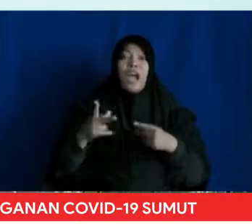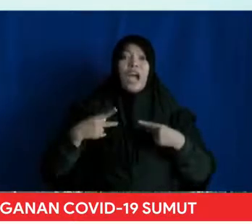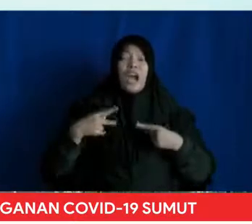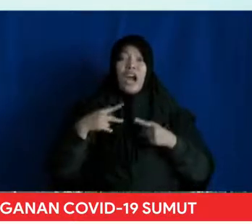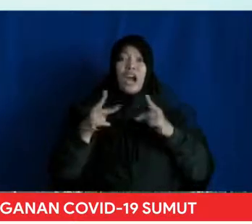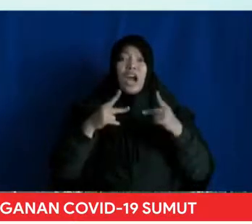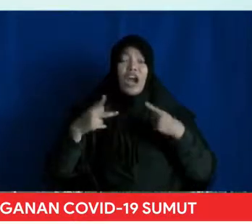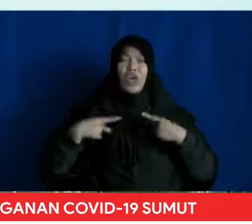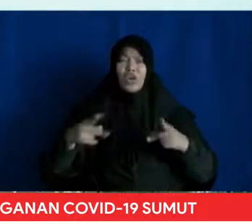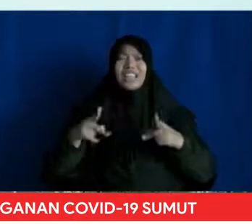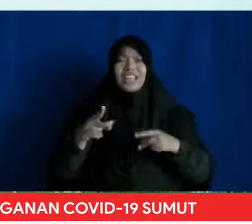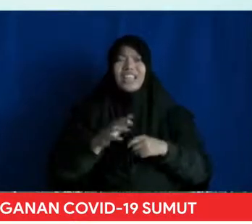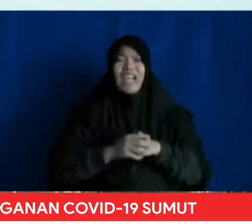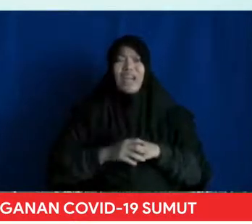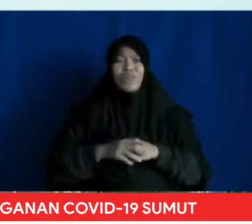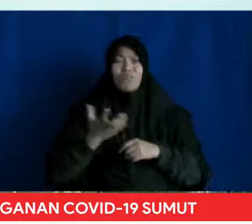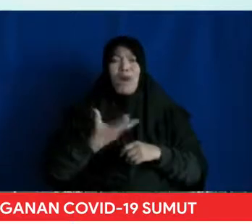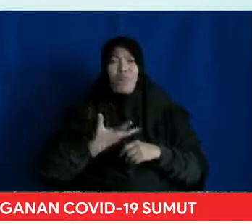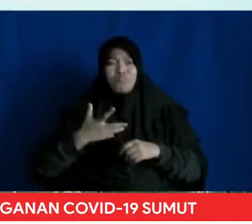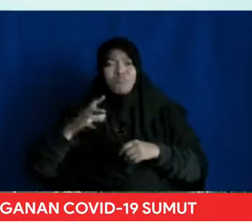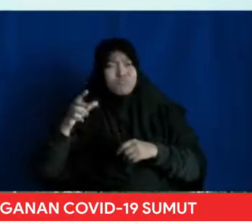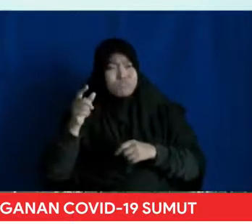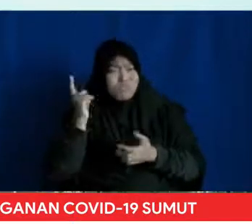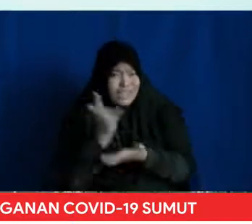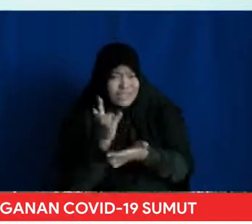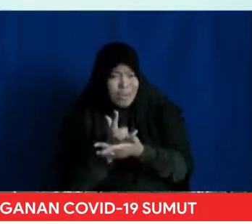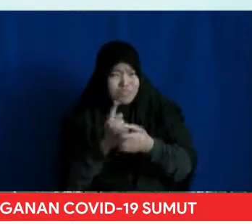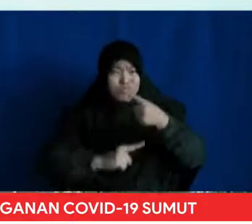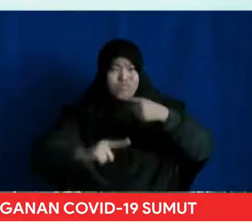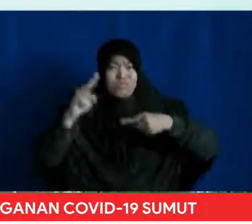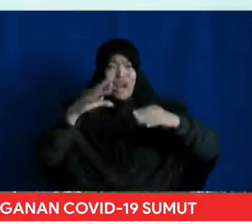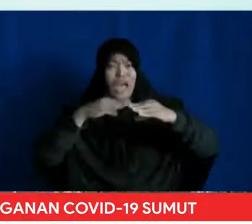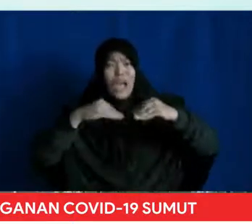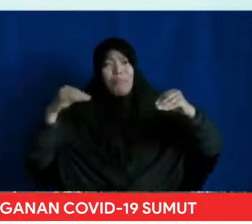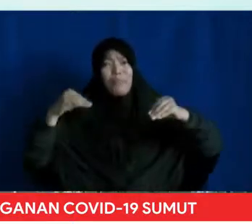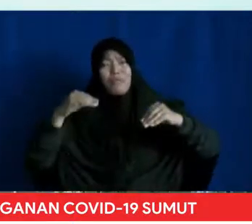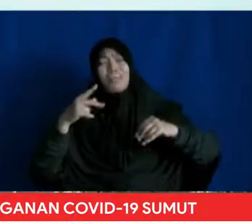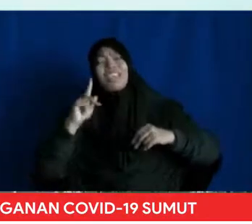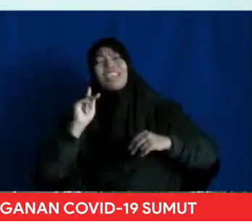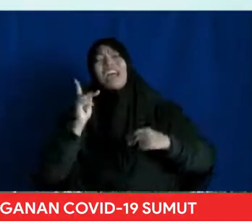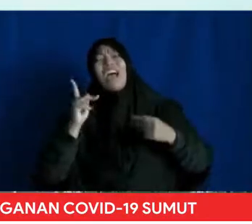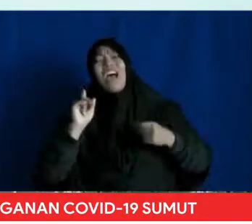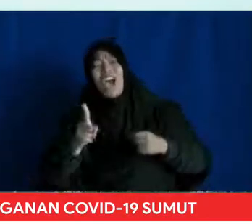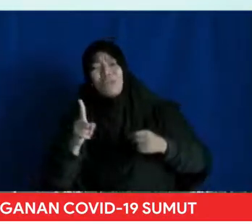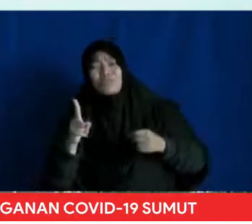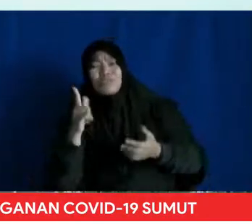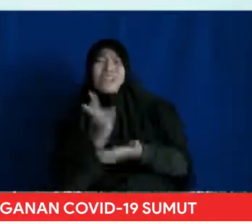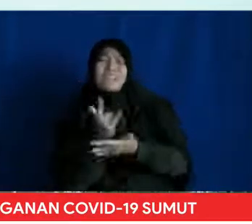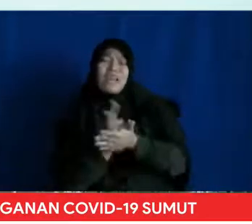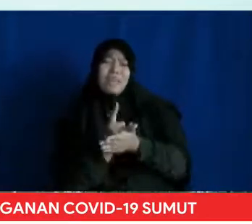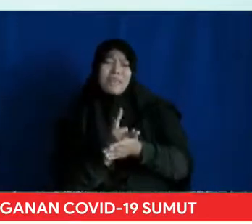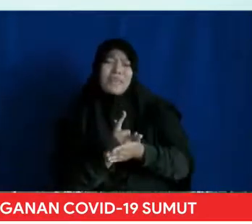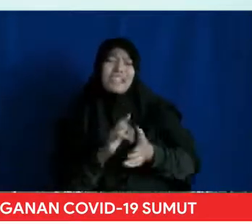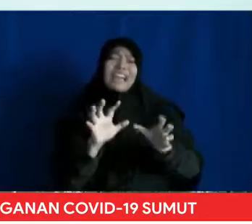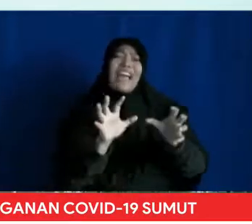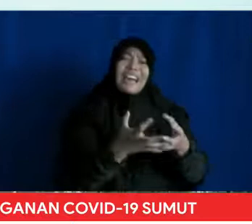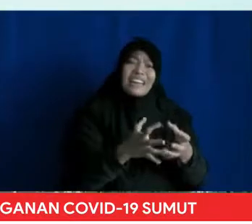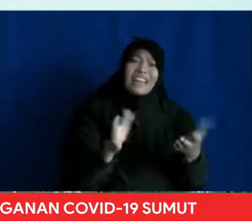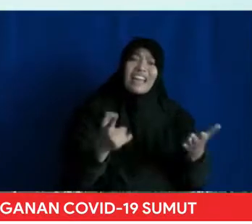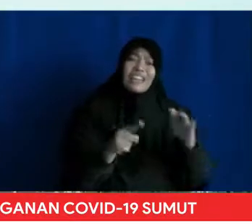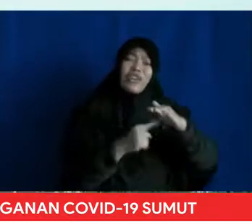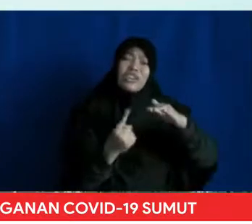kita akan dikarantina selama 14 hari Sehingga makna pulang kampung Makna mudik tidak akan pernah kita dapatkan